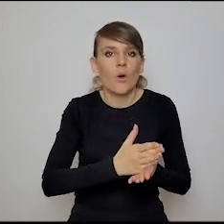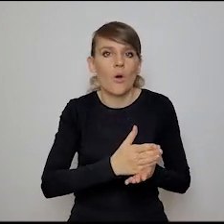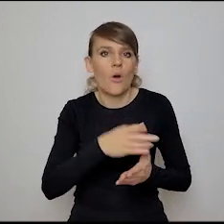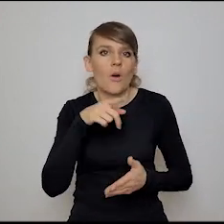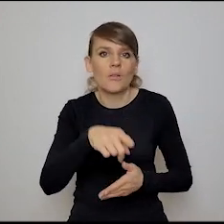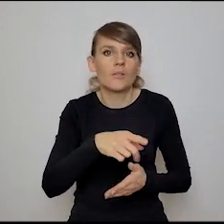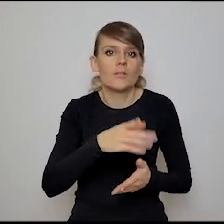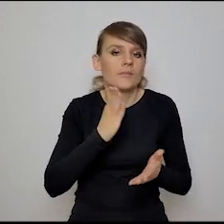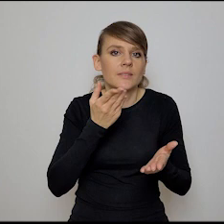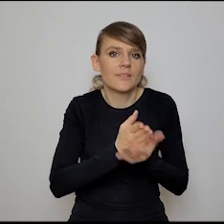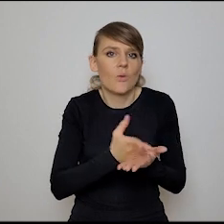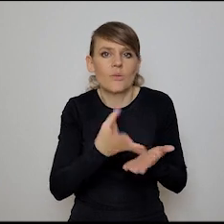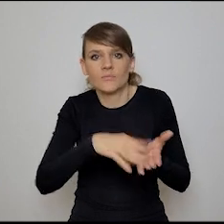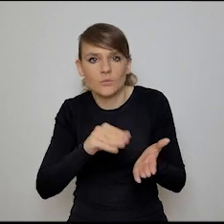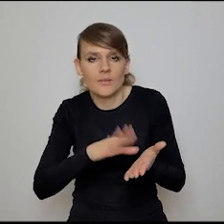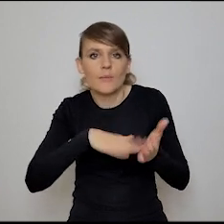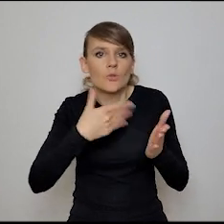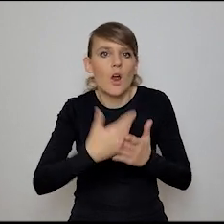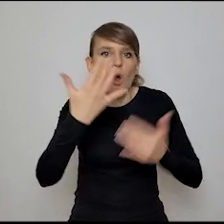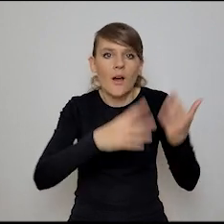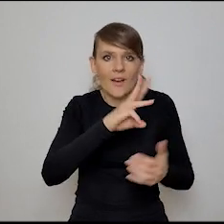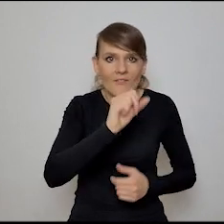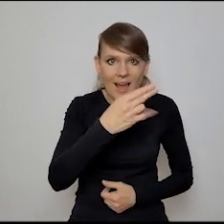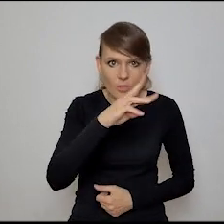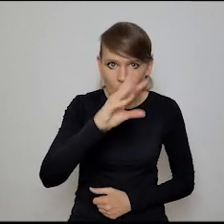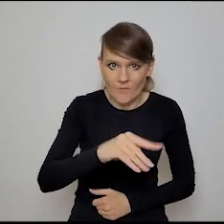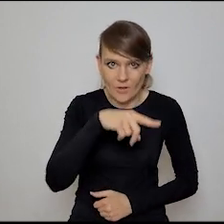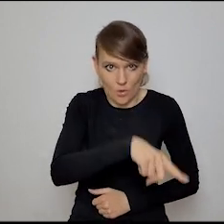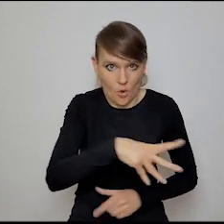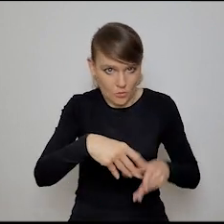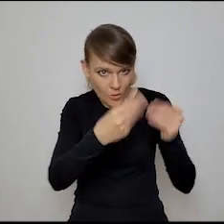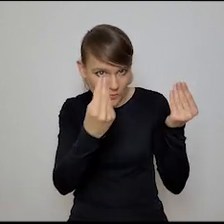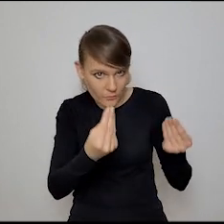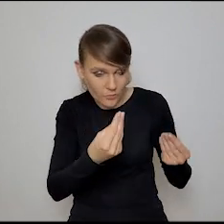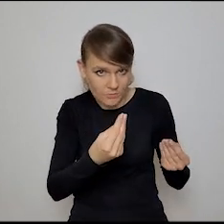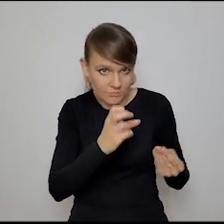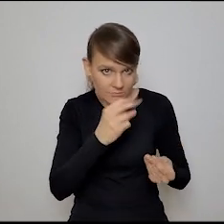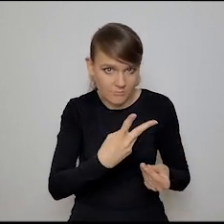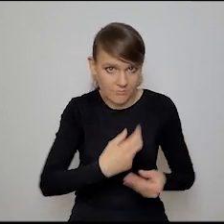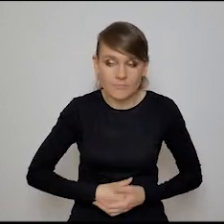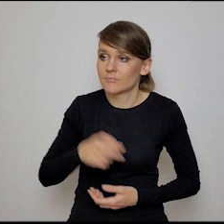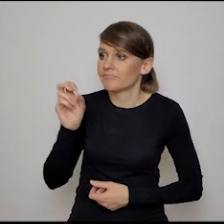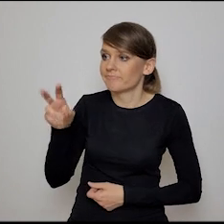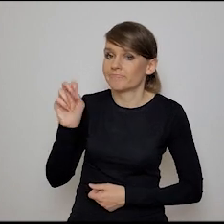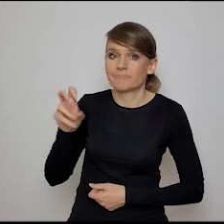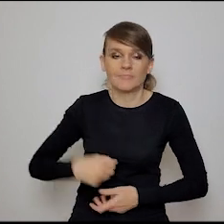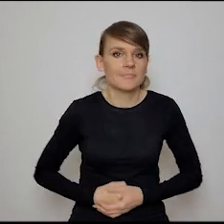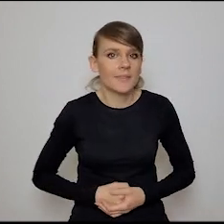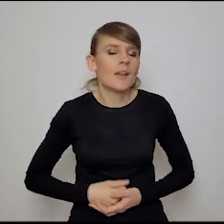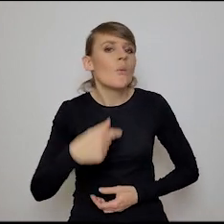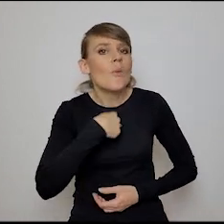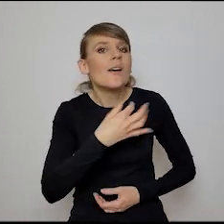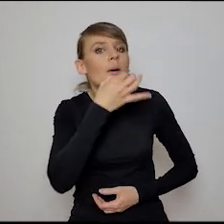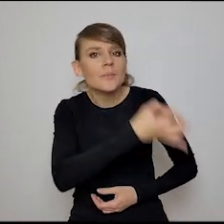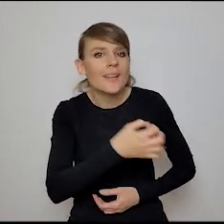krzemie. Że, na przykład, komputery kwantowe byłyby takim rozwojem, tak? Znaczy, bo ja tutaj pytam też też o to,